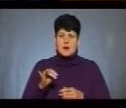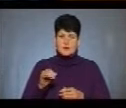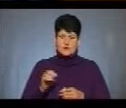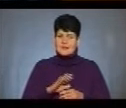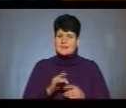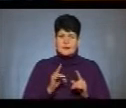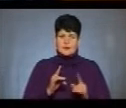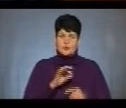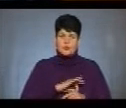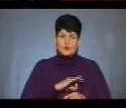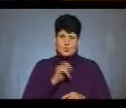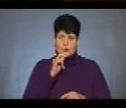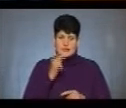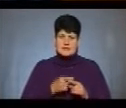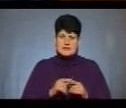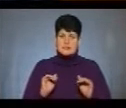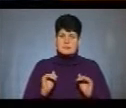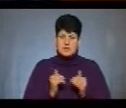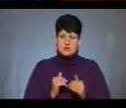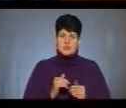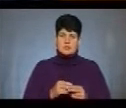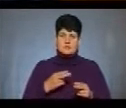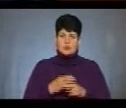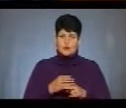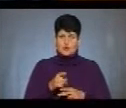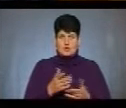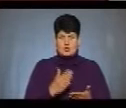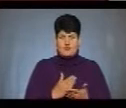кишені українців, це і про зменшення шкоди від його існування.